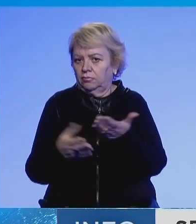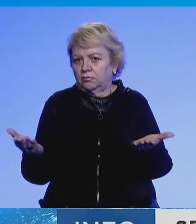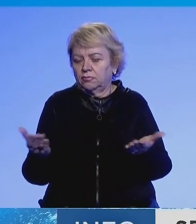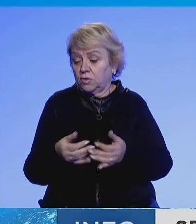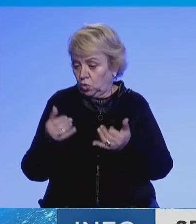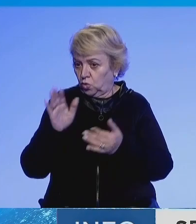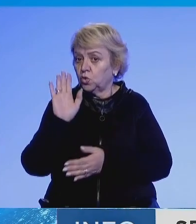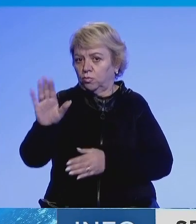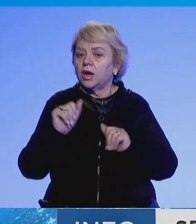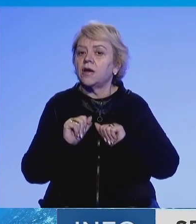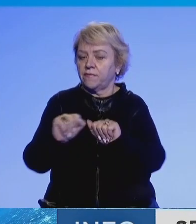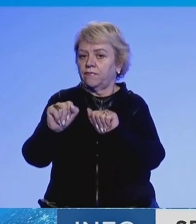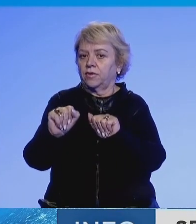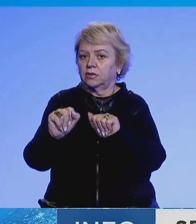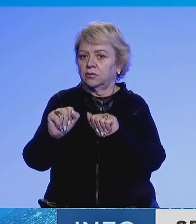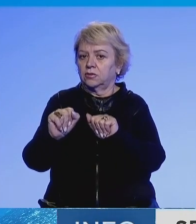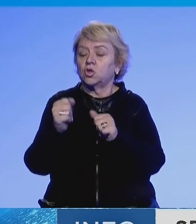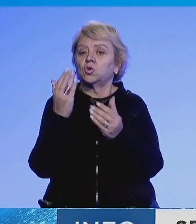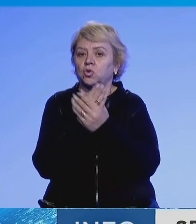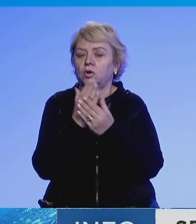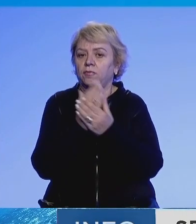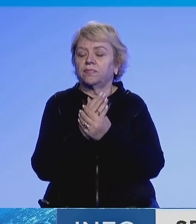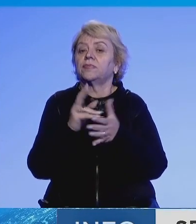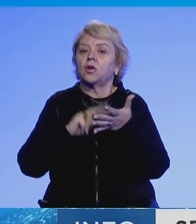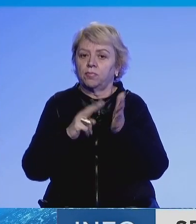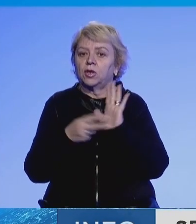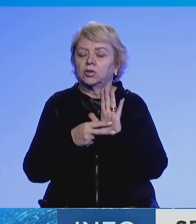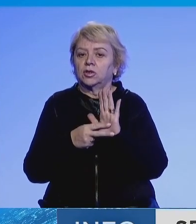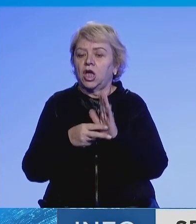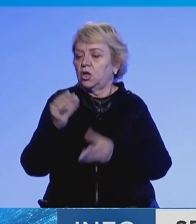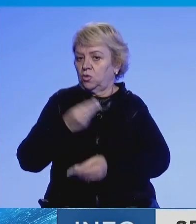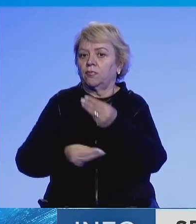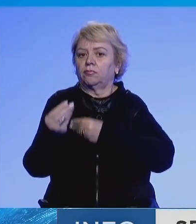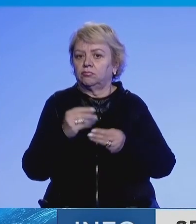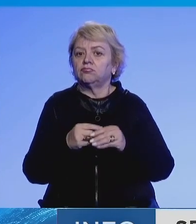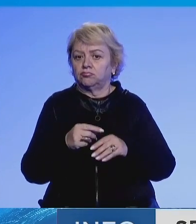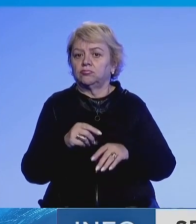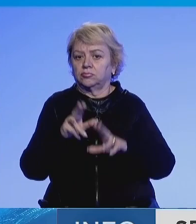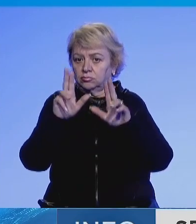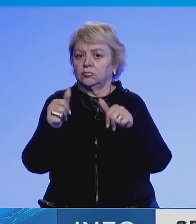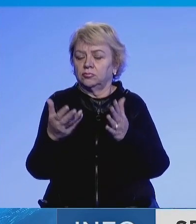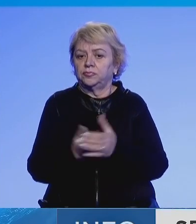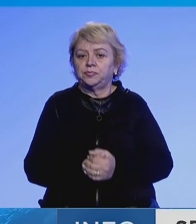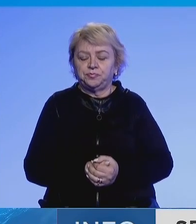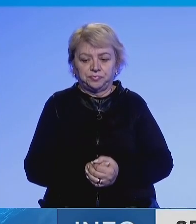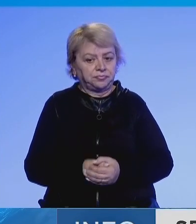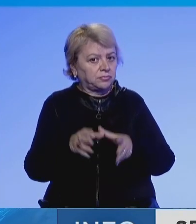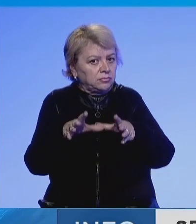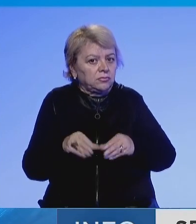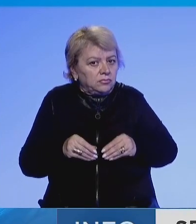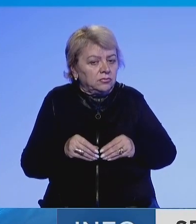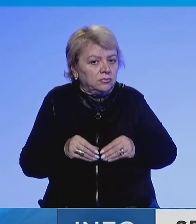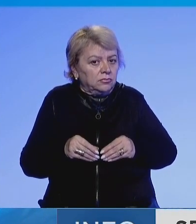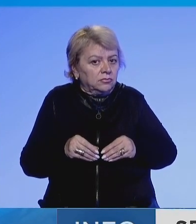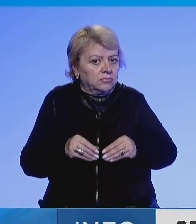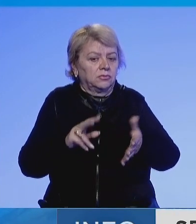po ju për refuzon e instrumentet e politikës në ekonomisë që i keni ndur me i zbatu dhe vini